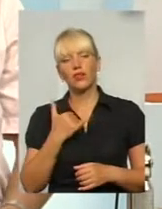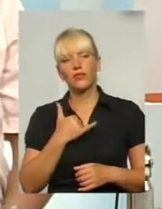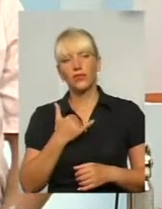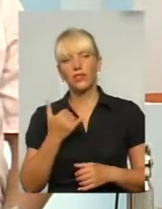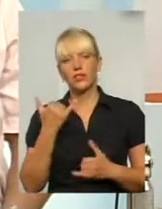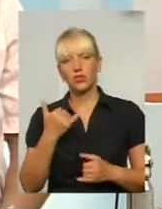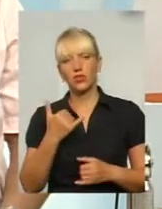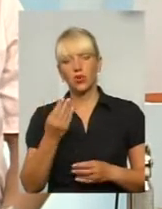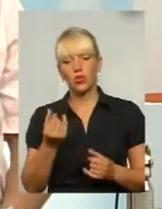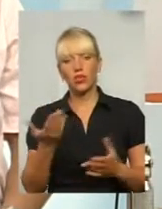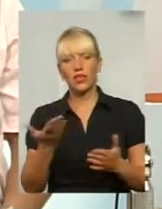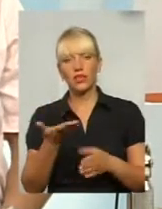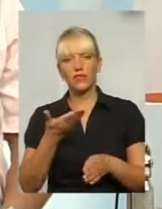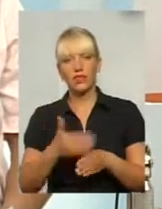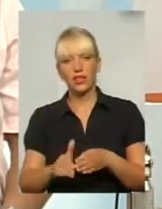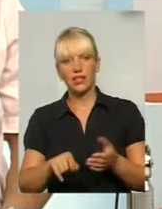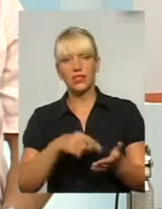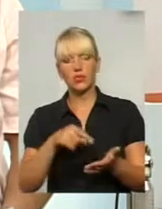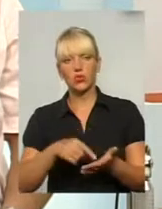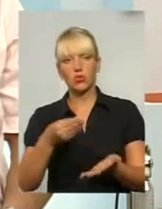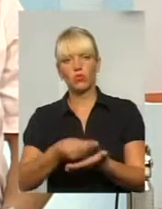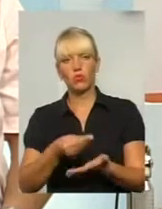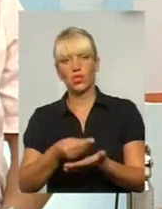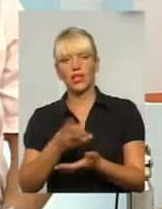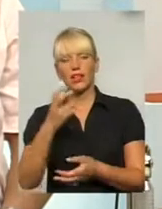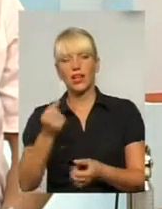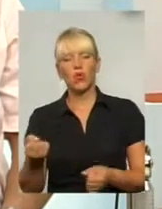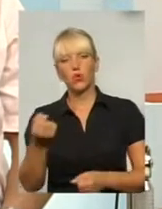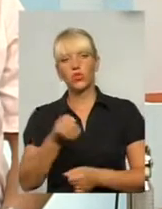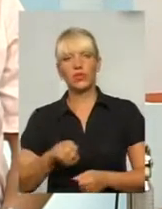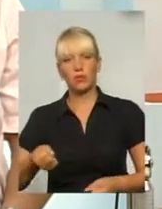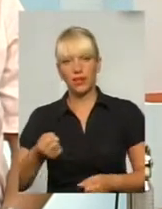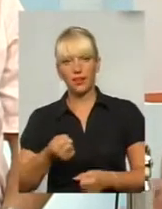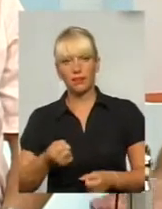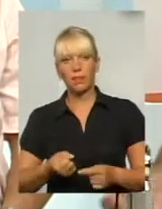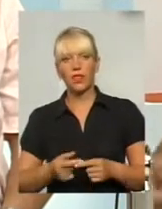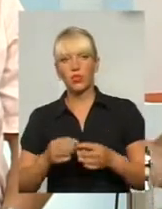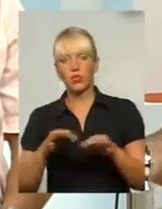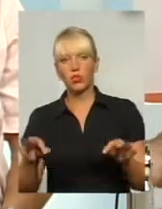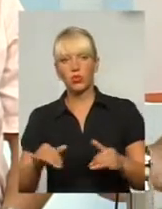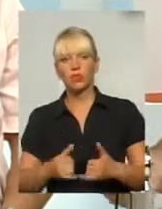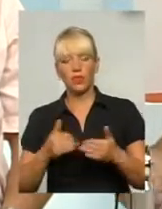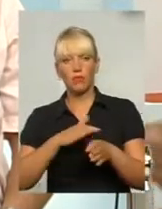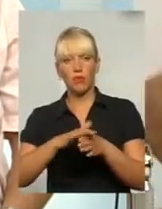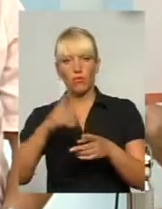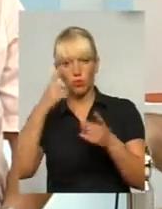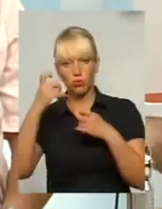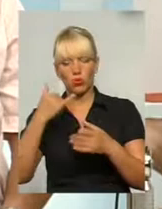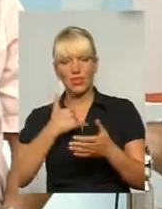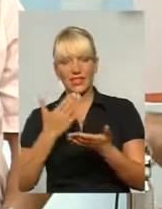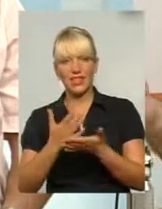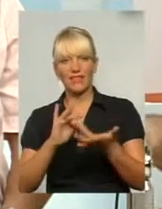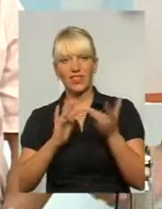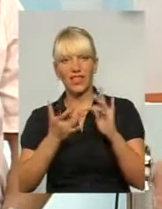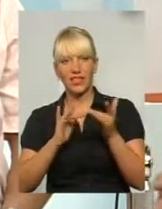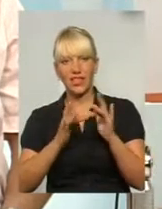Сьогодні кошти, які виділяються з міського бюджету на утримання, доступні для повної інформації. У нас є в інтернеті,